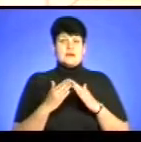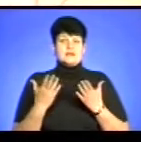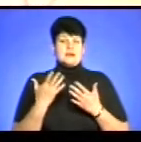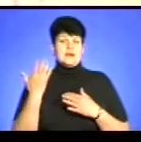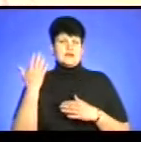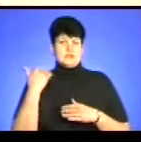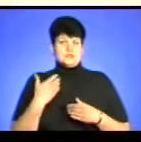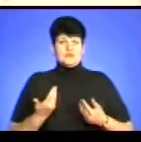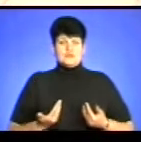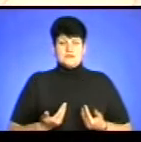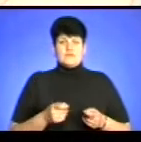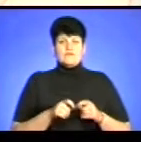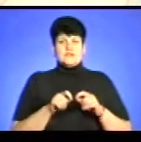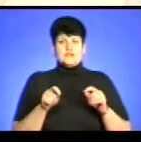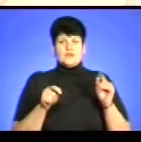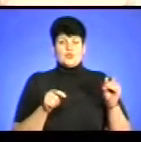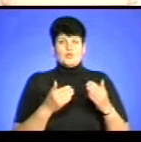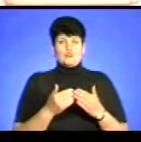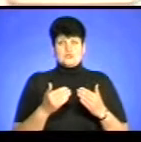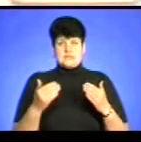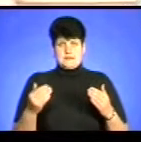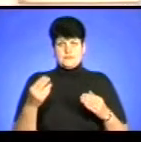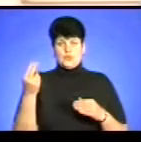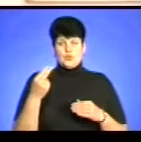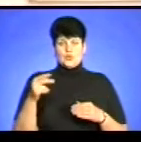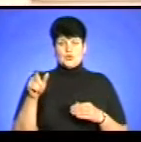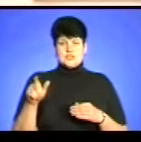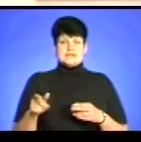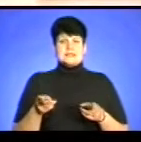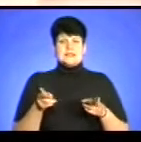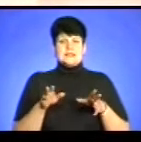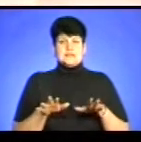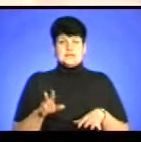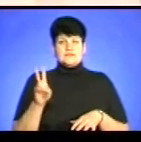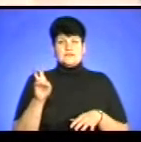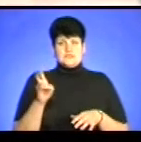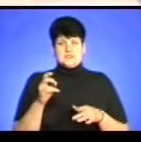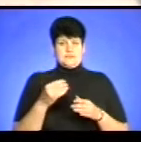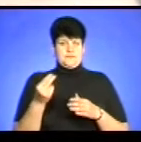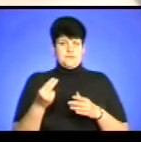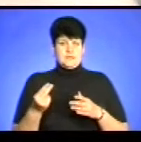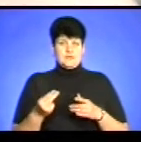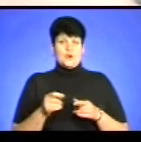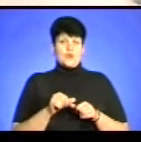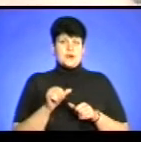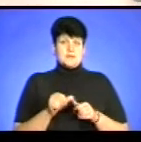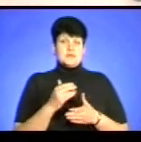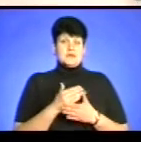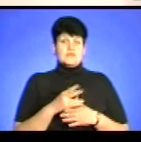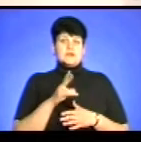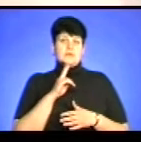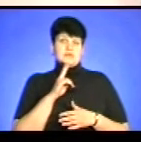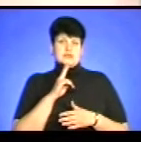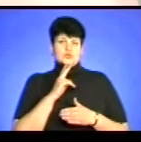проживав, відкрито його музей. Художник залишив по собі понад 200 творів. Деякі з них зберігаються в Кременецькому